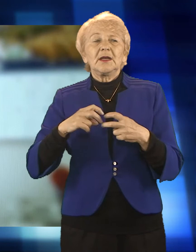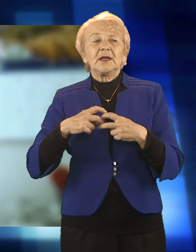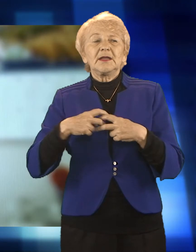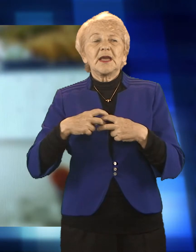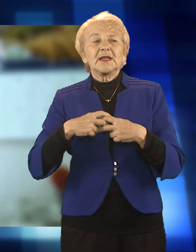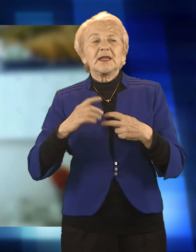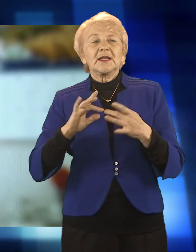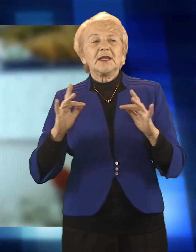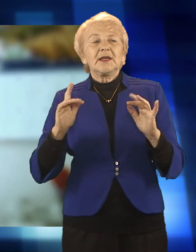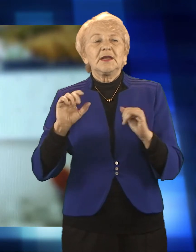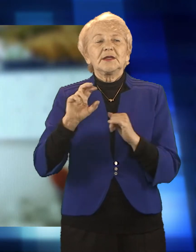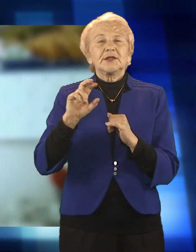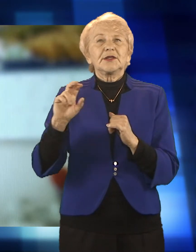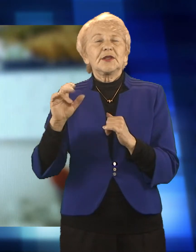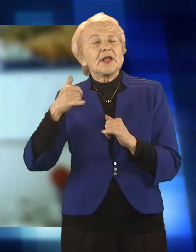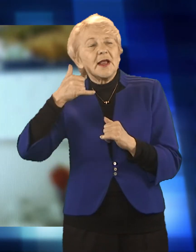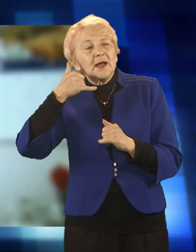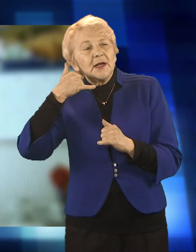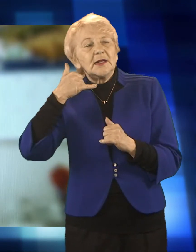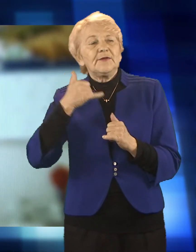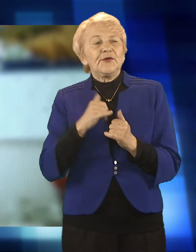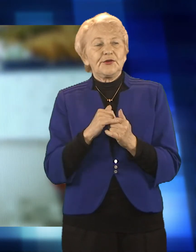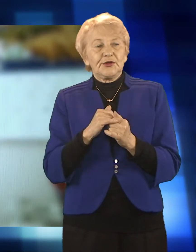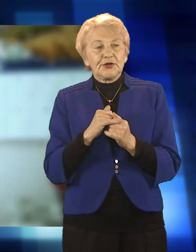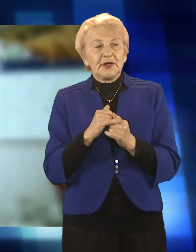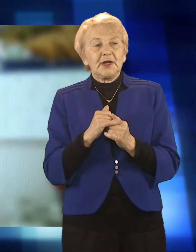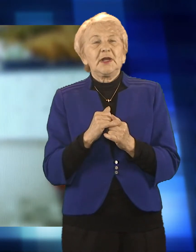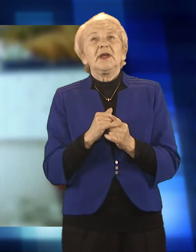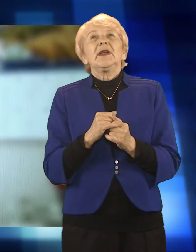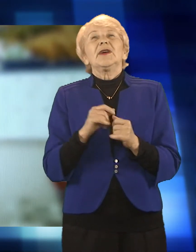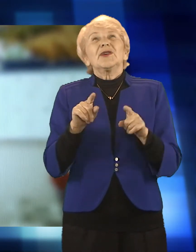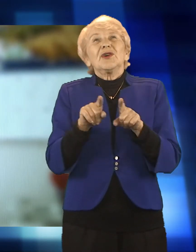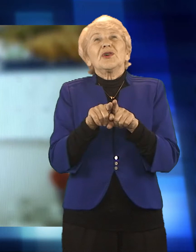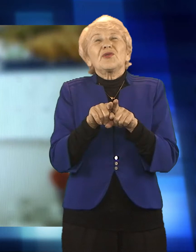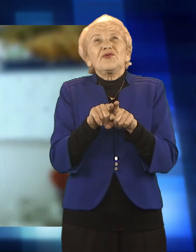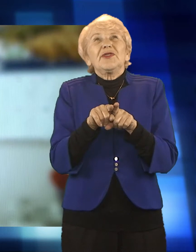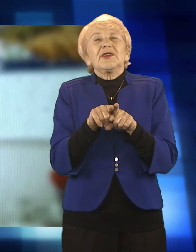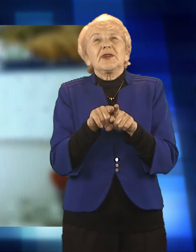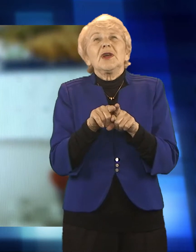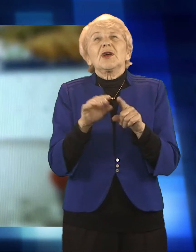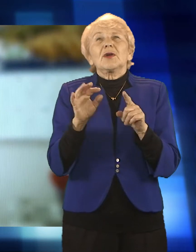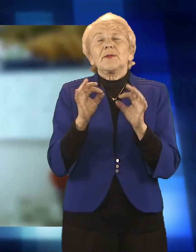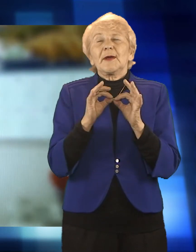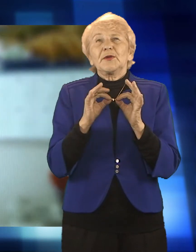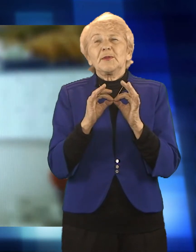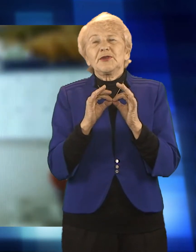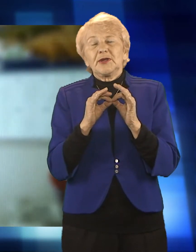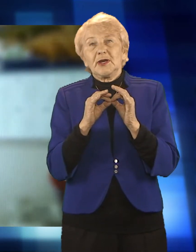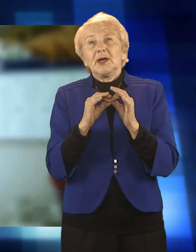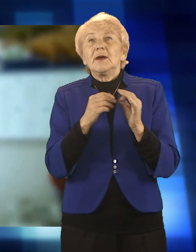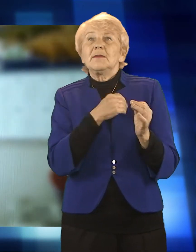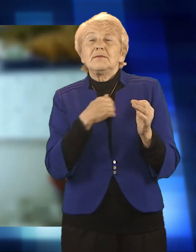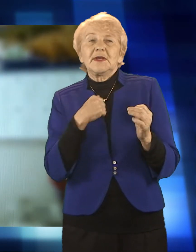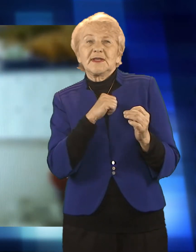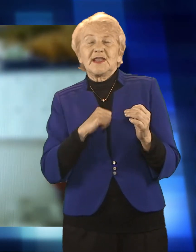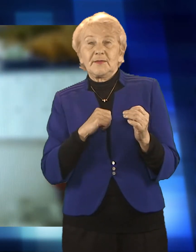jak i również za pośrednictwem którego odbywa się kontakt z klientami, którzy mają zamiar skorzystać z pomocy Ośrodka, bądź